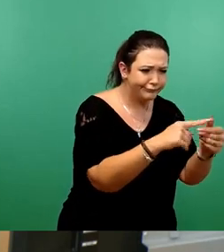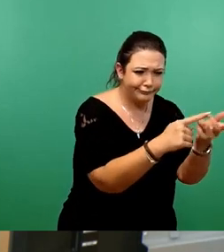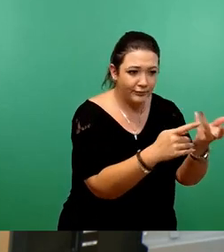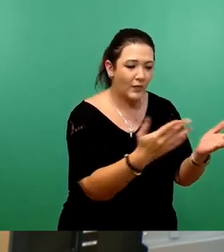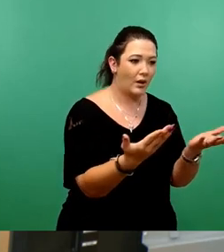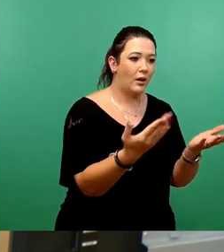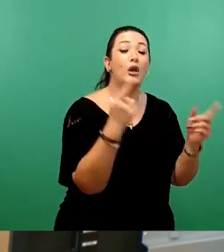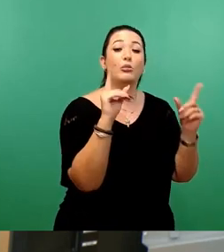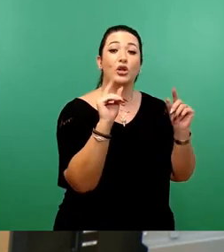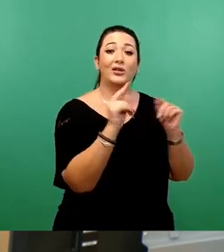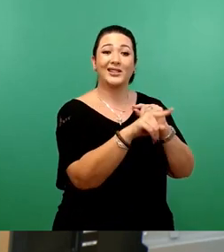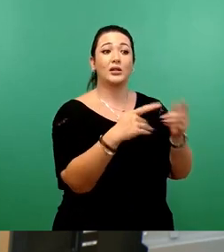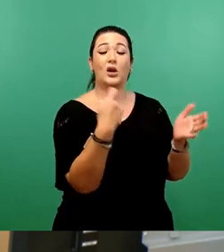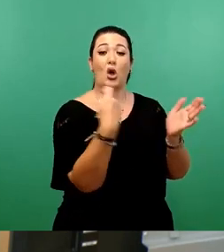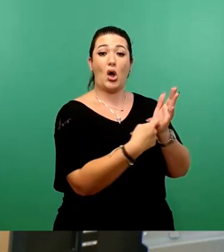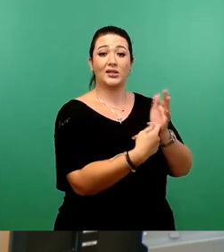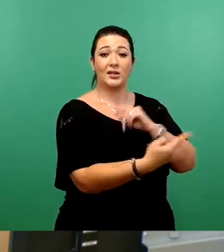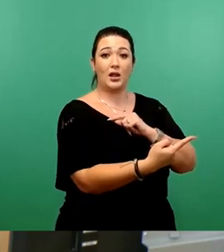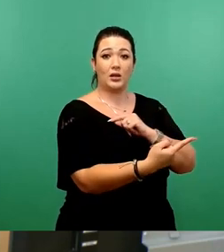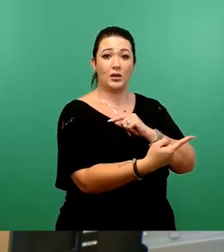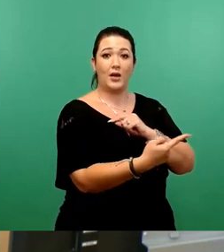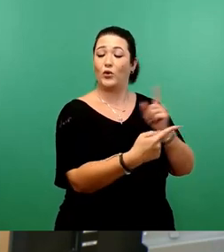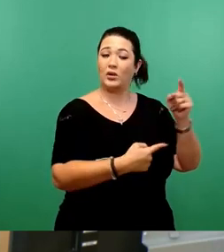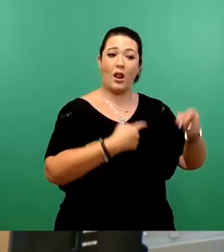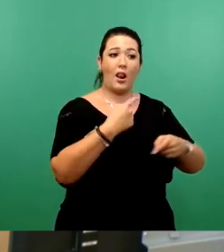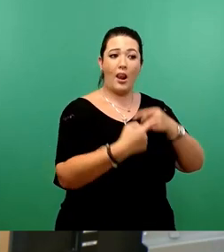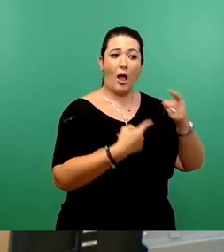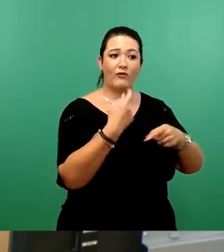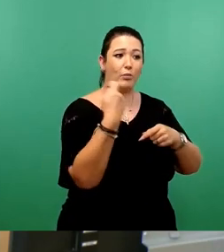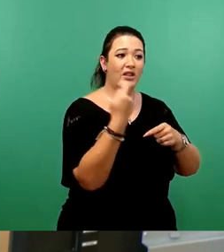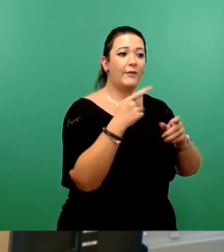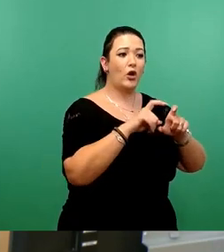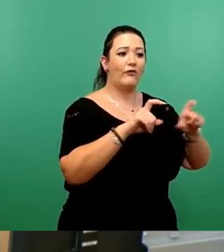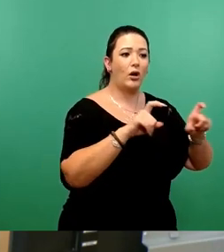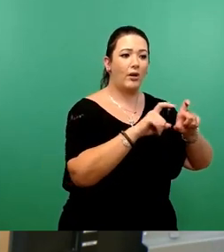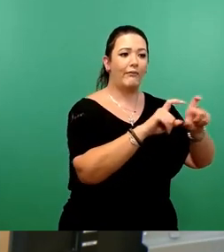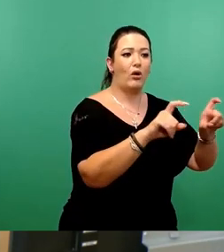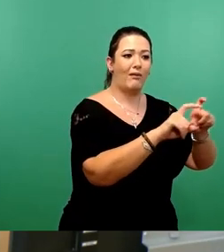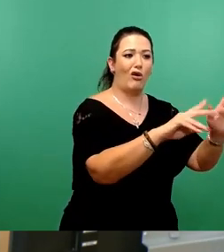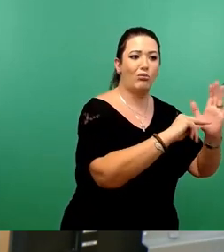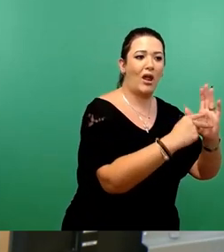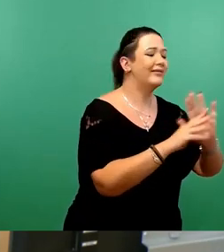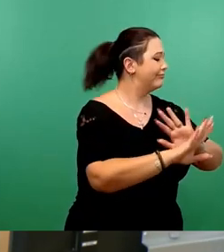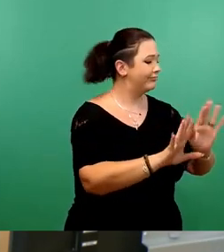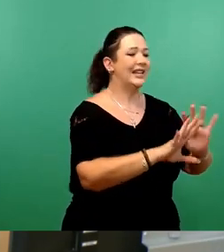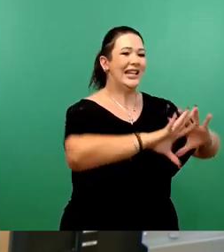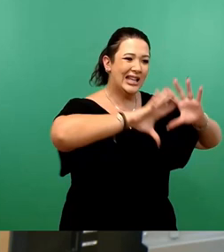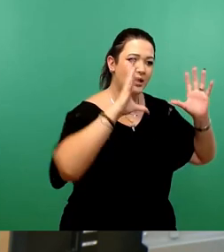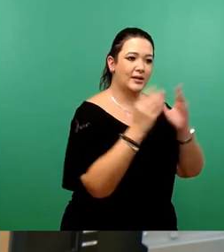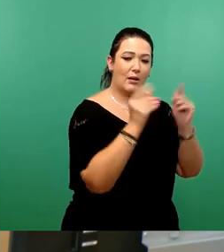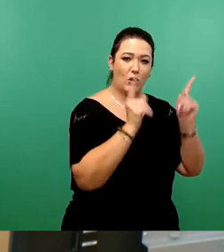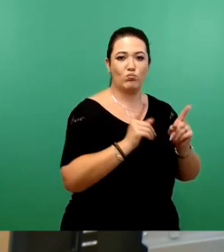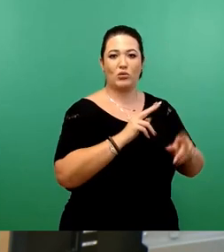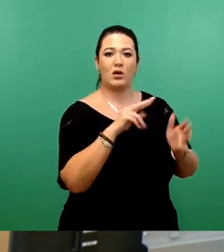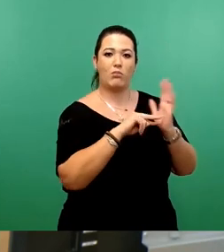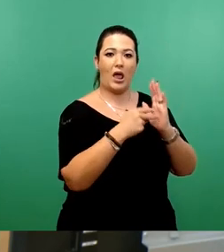nicht jetzt im laufenden Betrieb, Woche für Woche, sondern man müsste sagen, okay, hier sparen wir 30, 40, 50 Millionen und dann hätte man auch